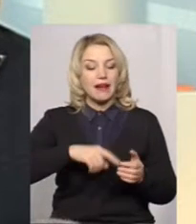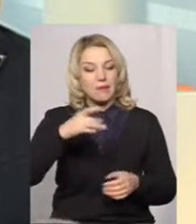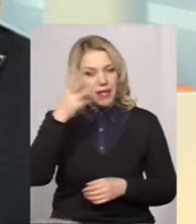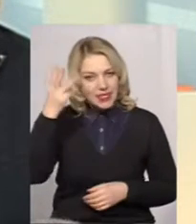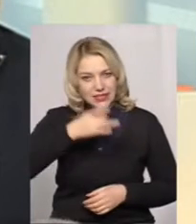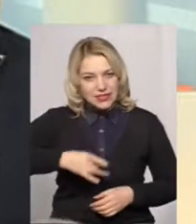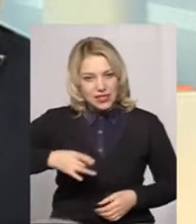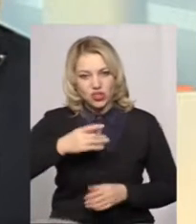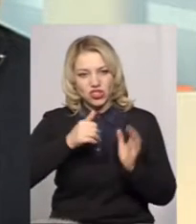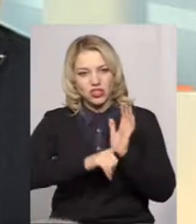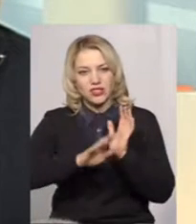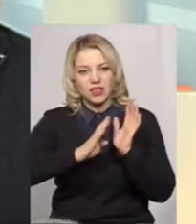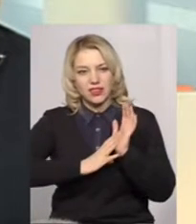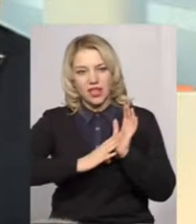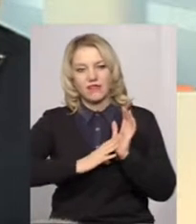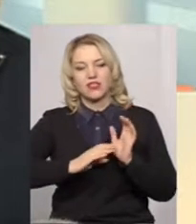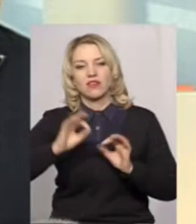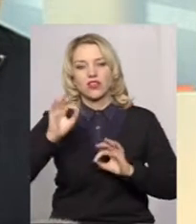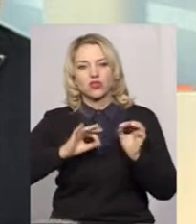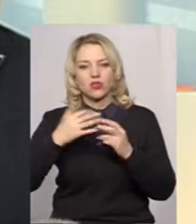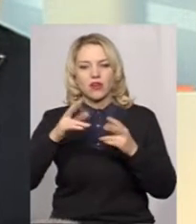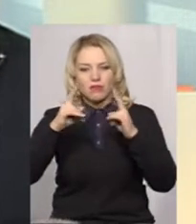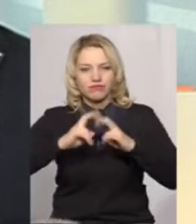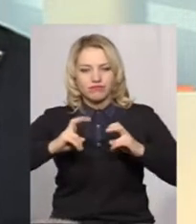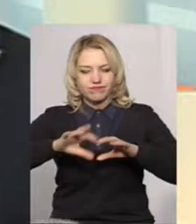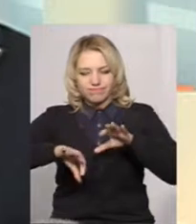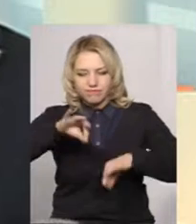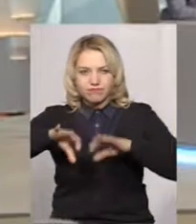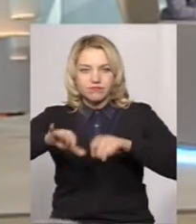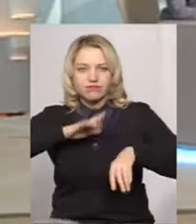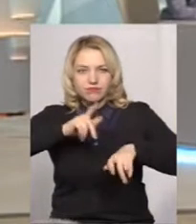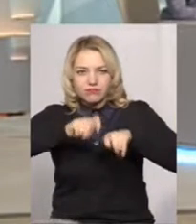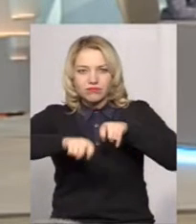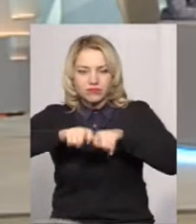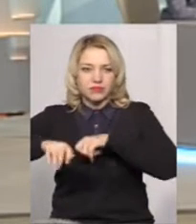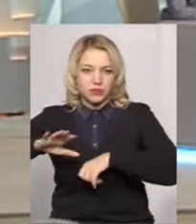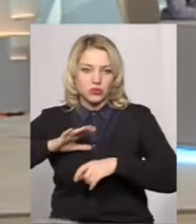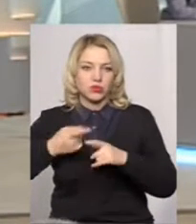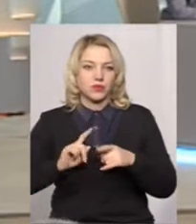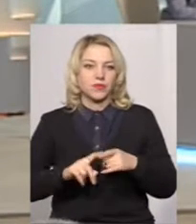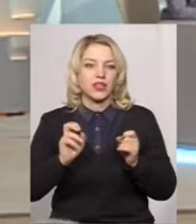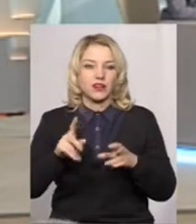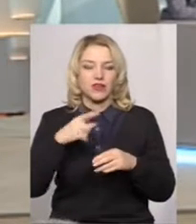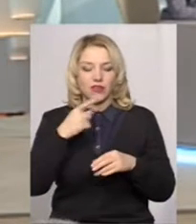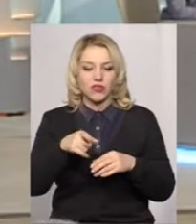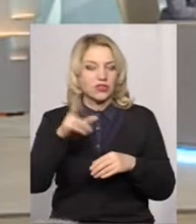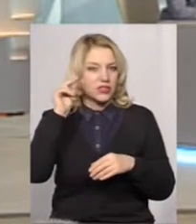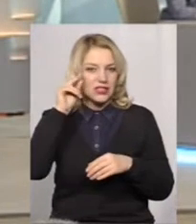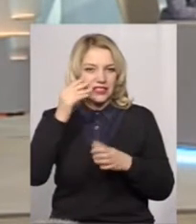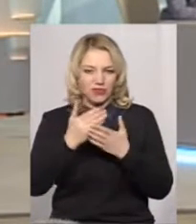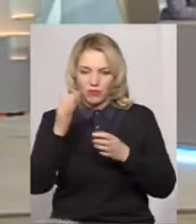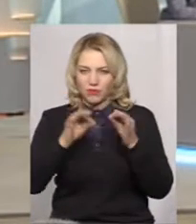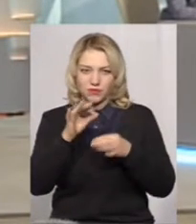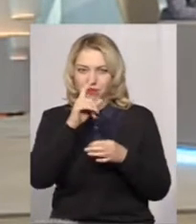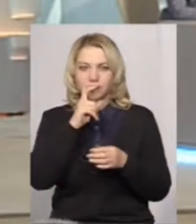69% досліджених проб. Це просто, щоб всі зрозуміли, бо отак, як ви цифри називаєте, то